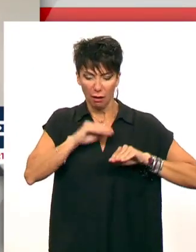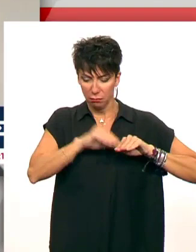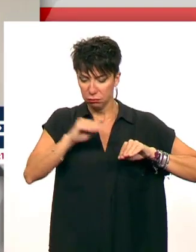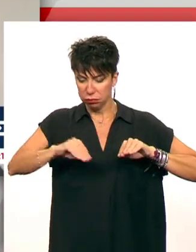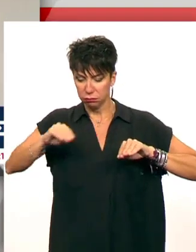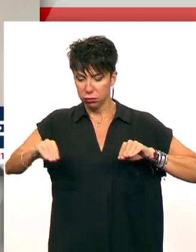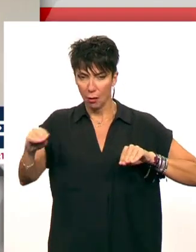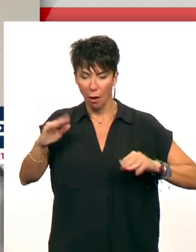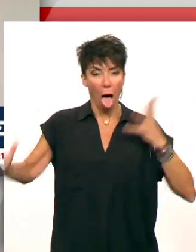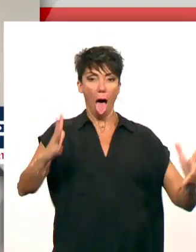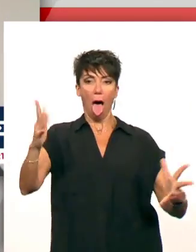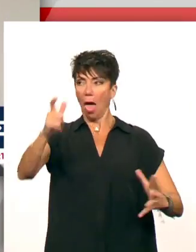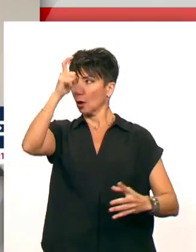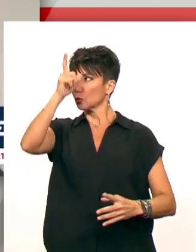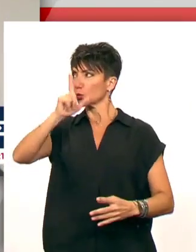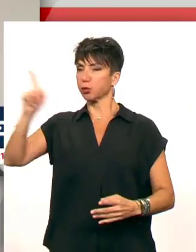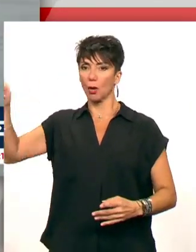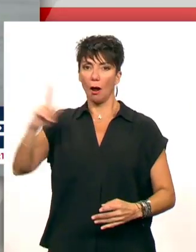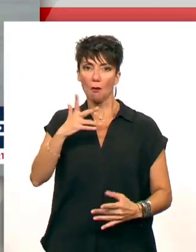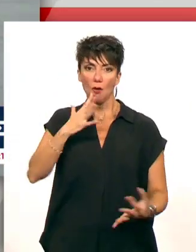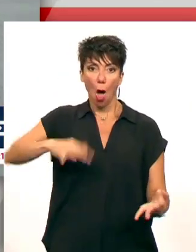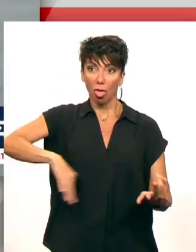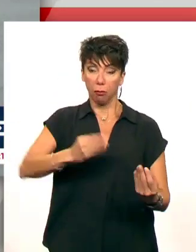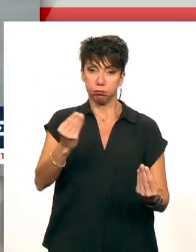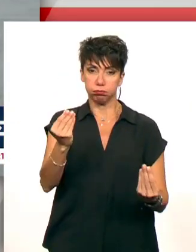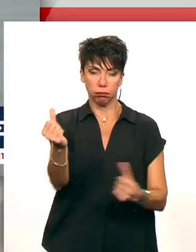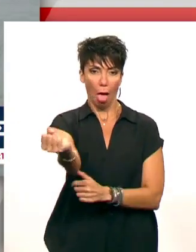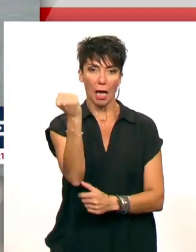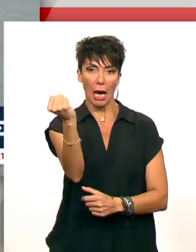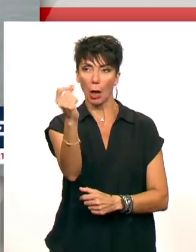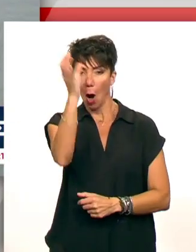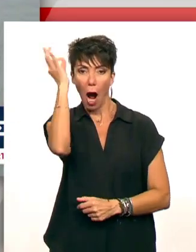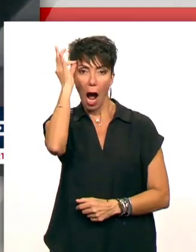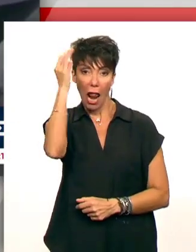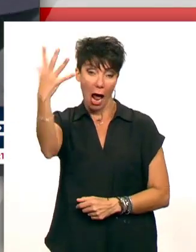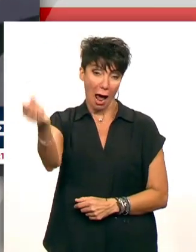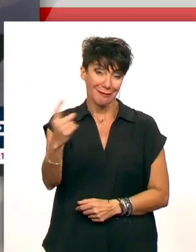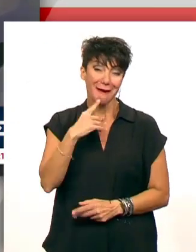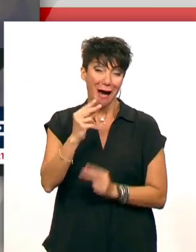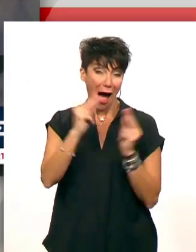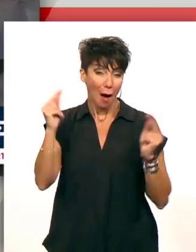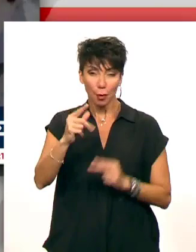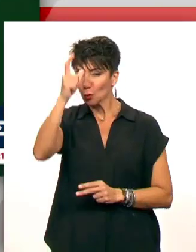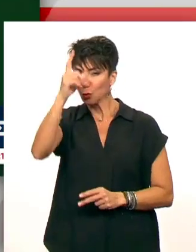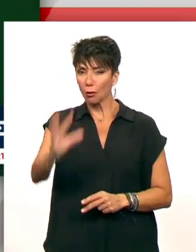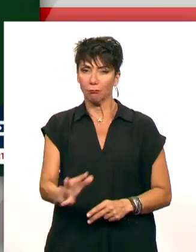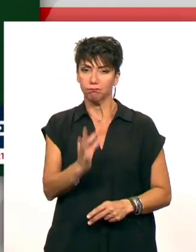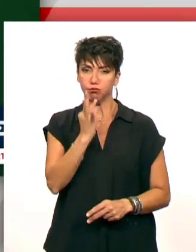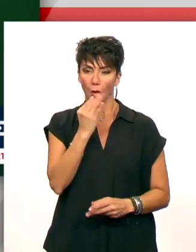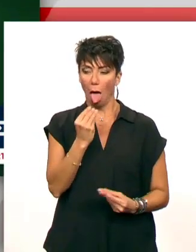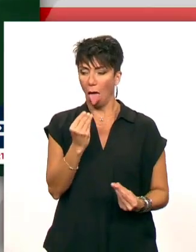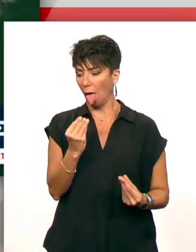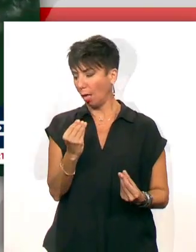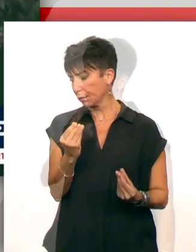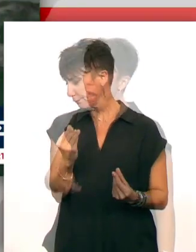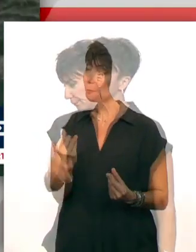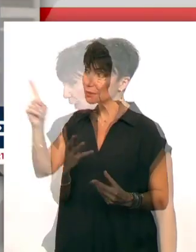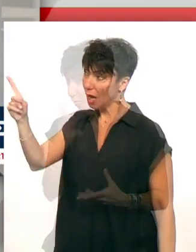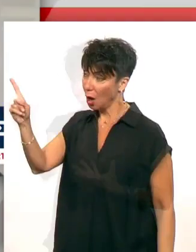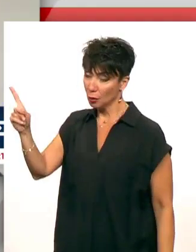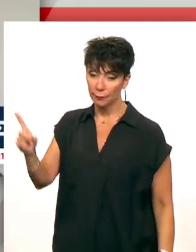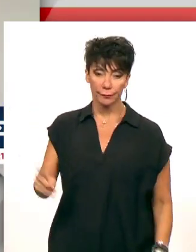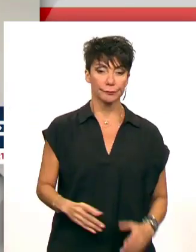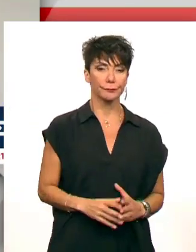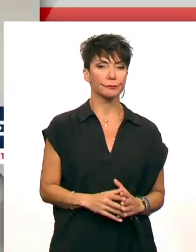και της ευρύτερης διπλωματικής της σημασίας. Άρα βεβαίως και φοβάται και δεν θέλει την γαλλική παρουσία στην περιοχή.